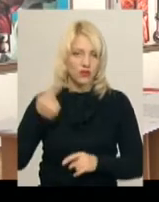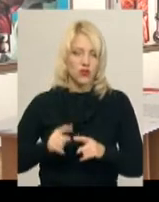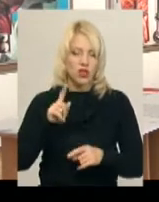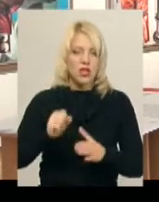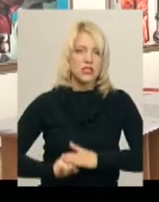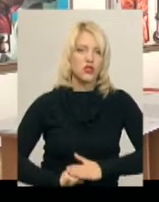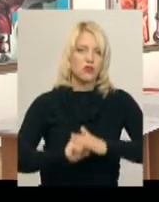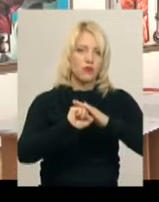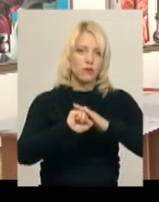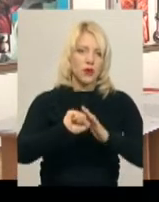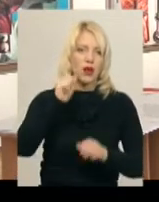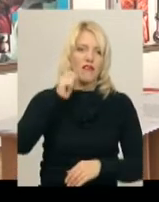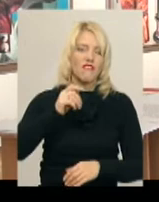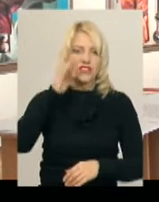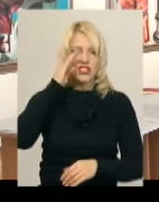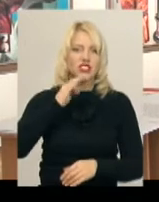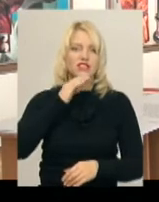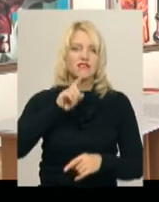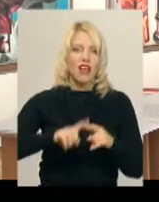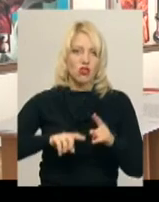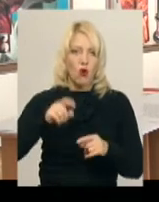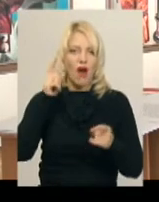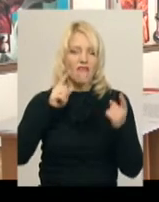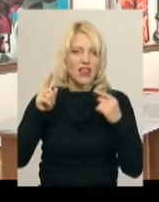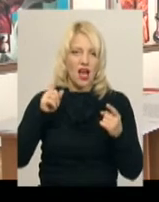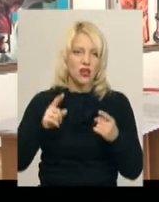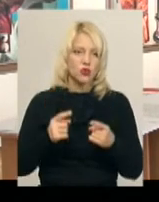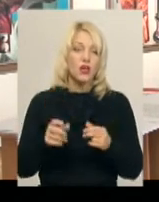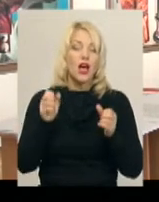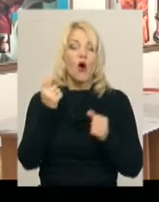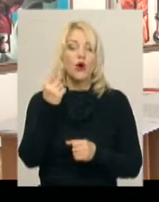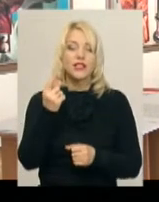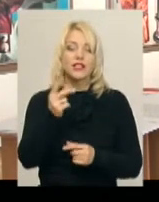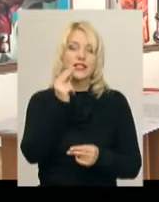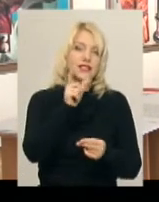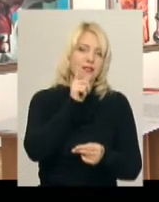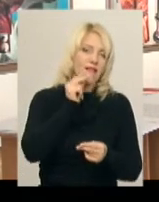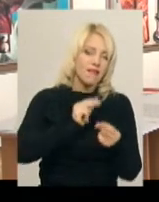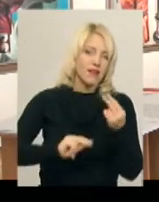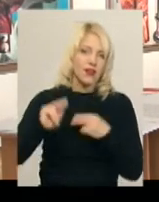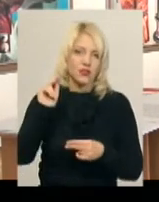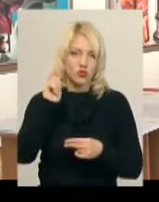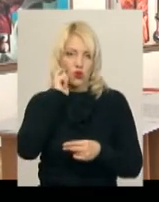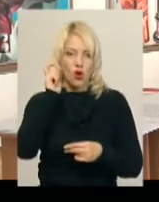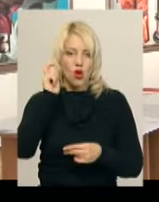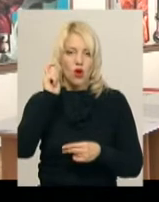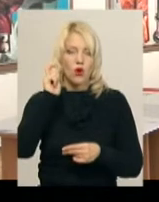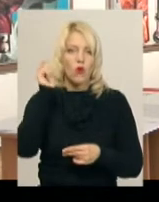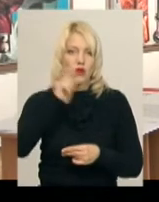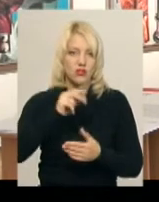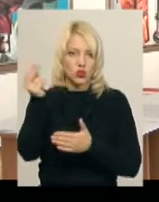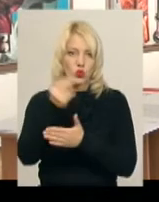вітчизняного авангарду. Один, а можливо і кращий художник України за